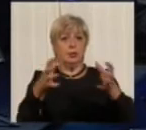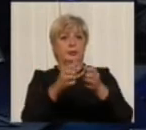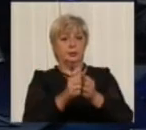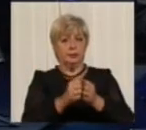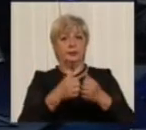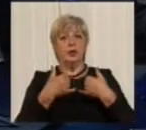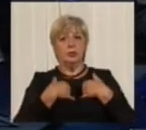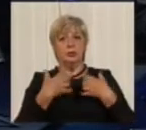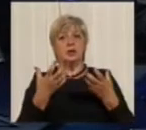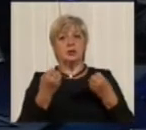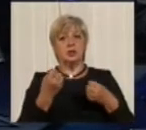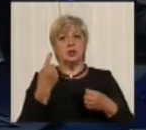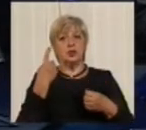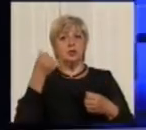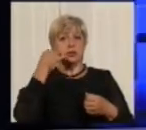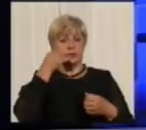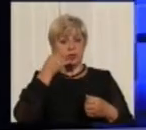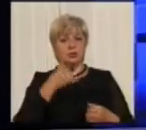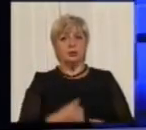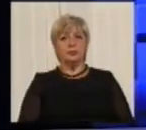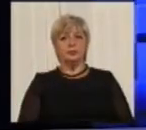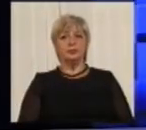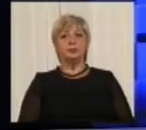просто ще один дзвінок. Звичайно. Я прошу, будь ласка.